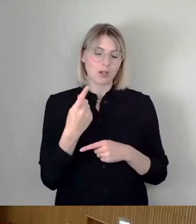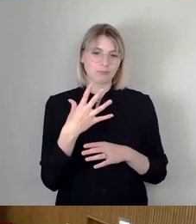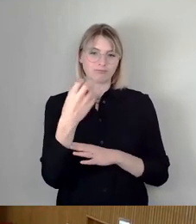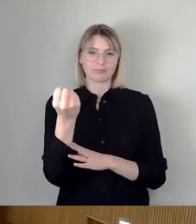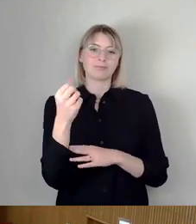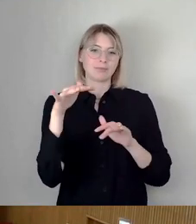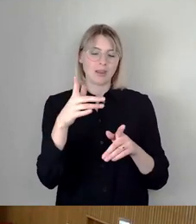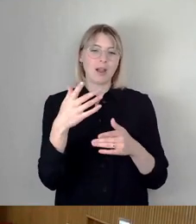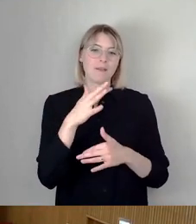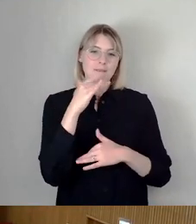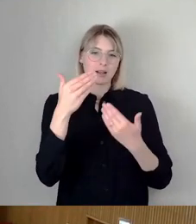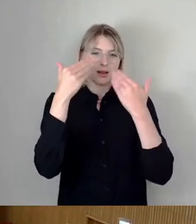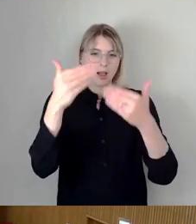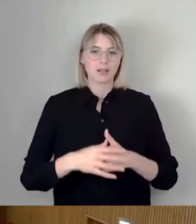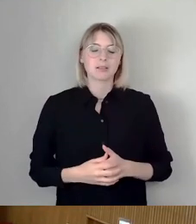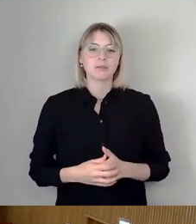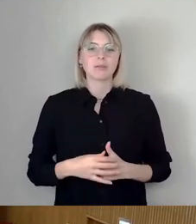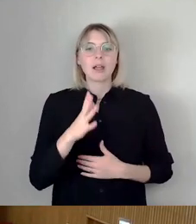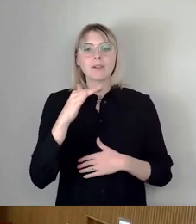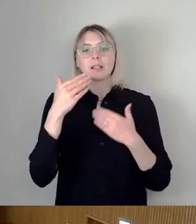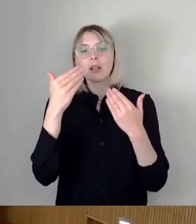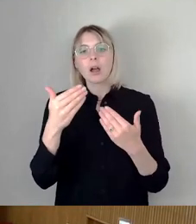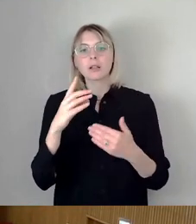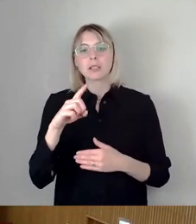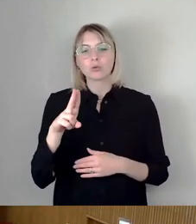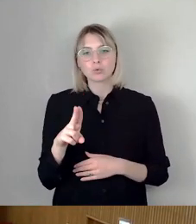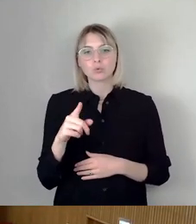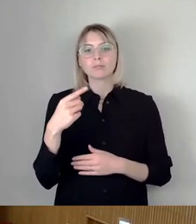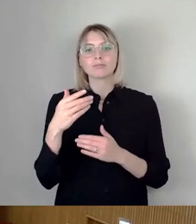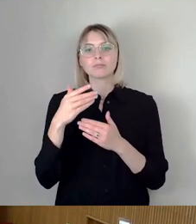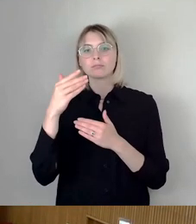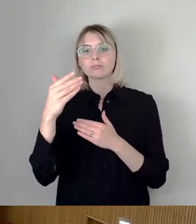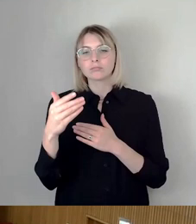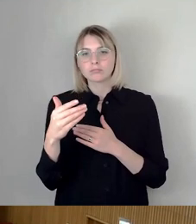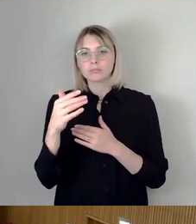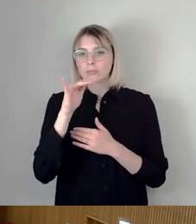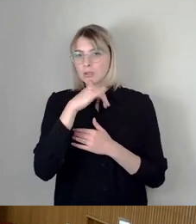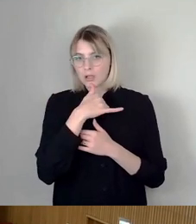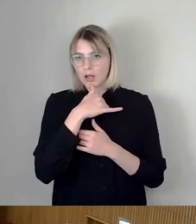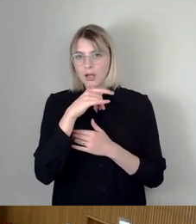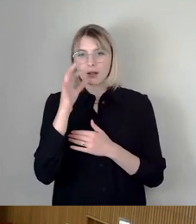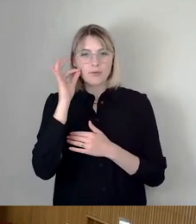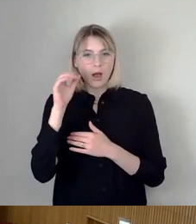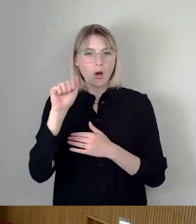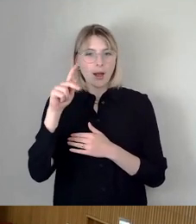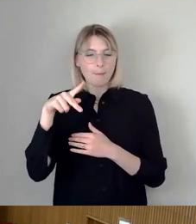Vielen Dank. Der CDU das Wort gemeint. würde Frau Abel. Steht bei mir auf der Liste.